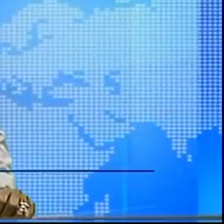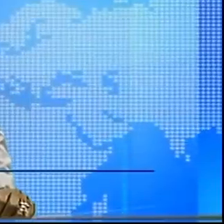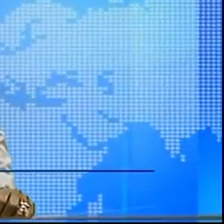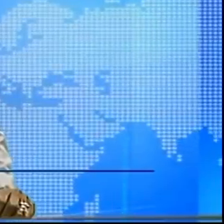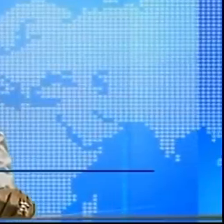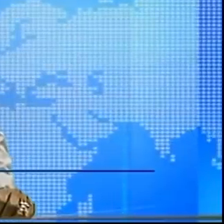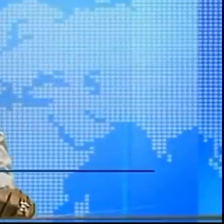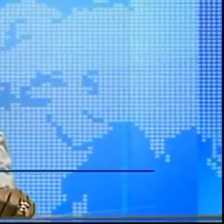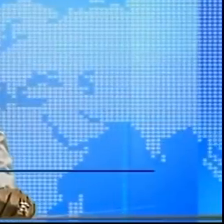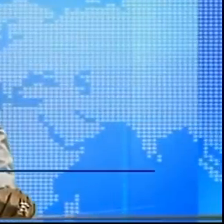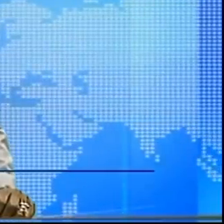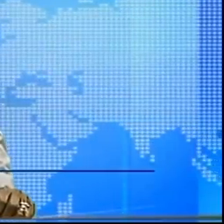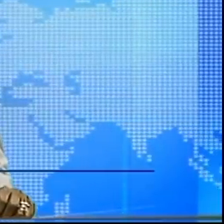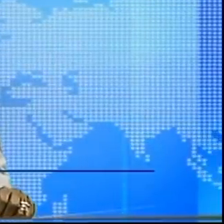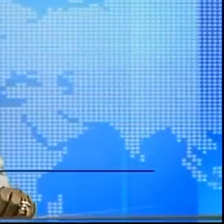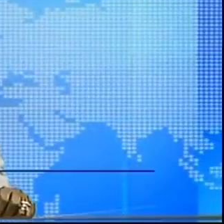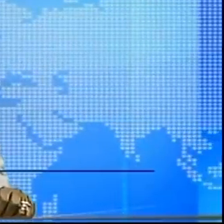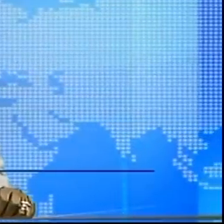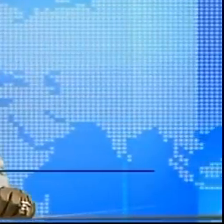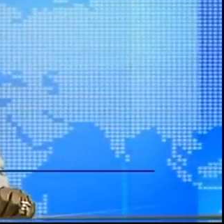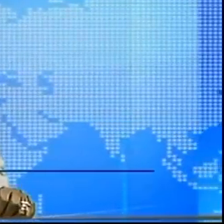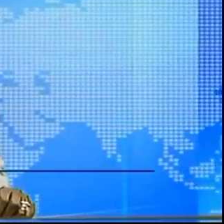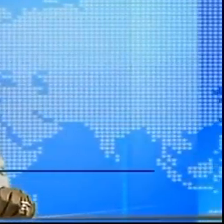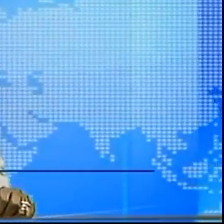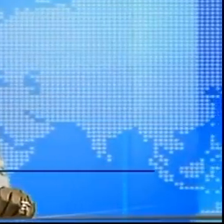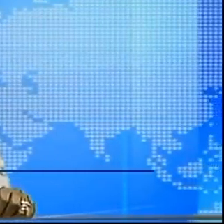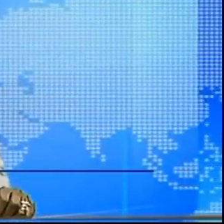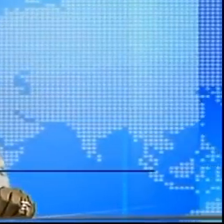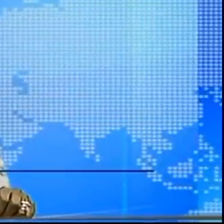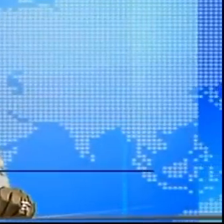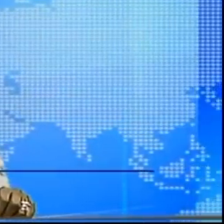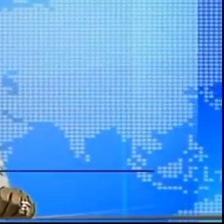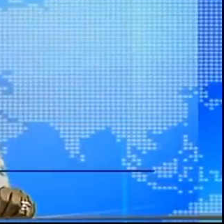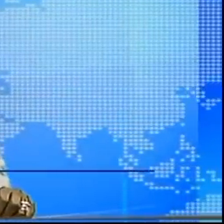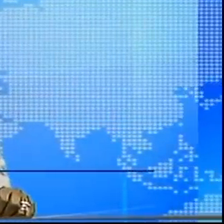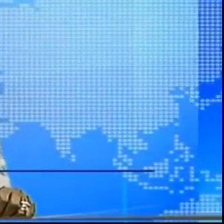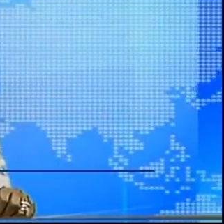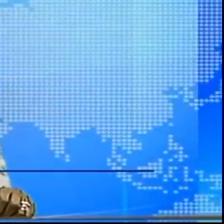Patrice Emery Lumumba, un reportage de Jean-René Lobo et Kazo Kazadi.